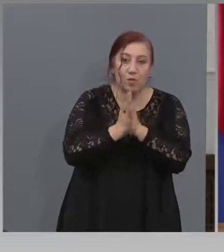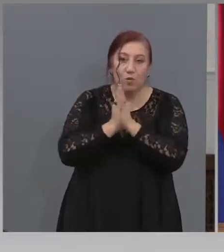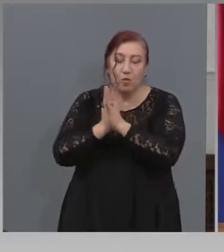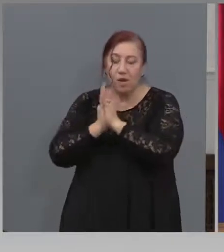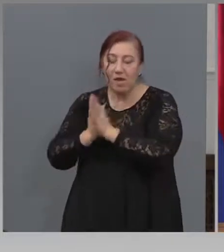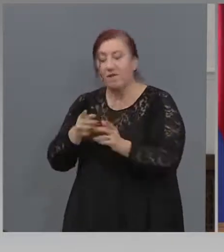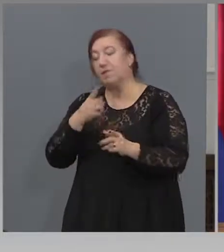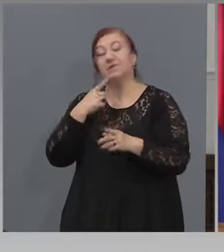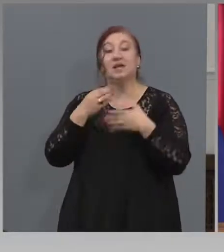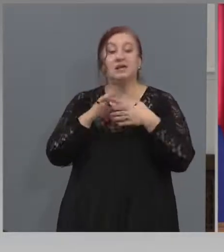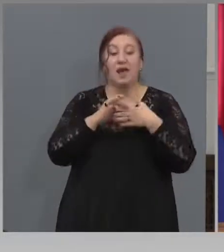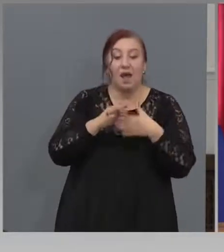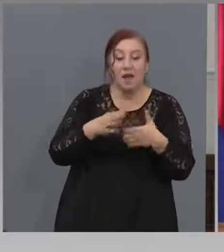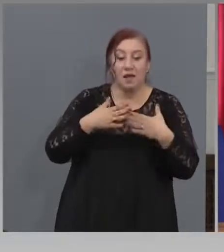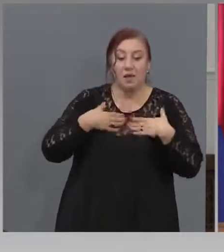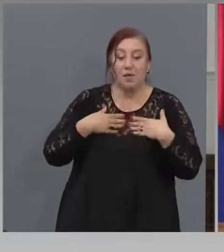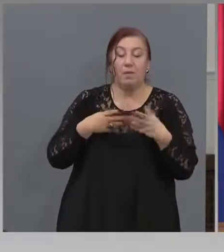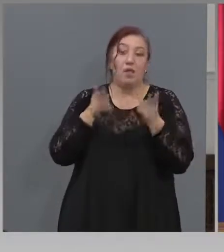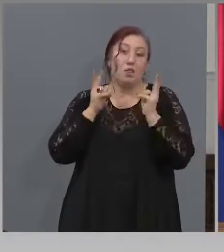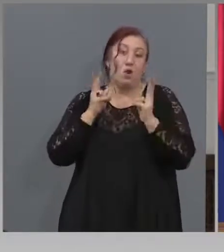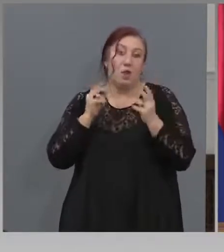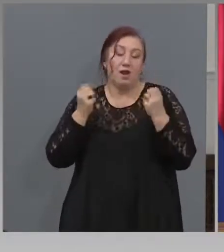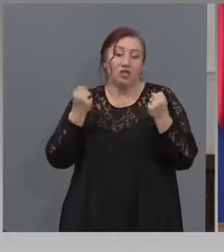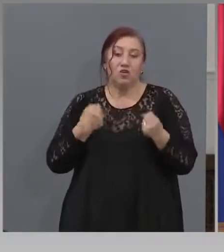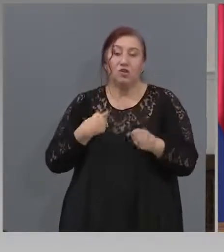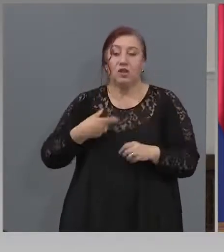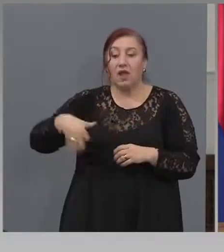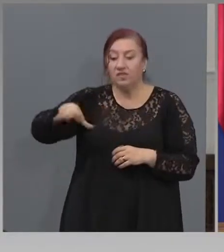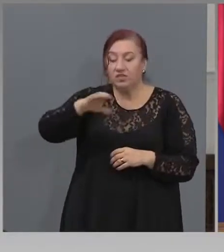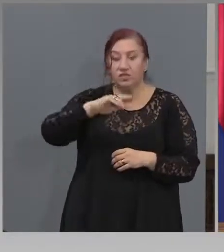нормален живот. Да бъдеме дисциплинирани.